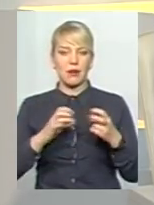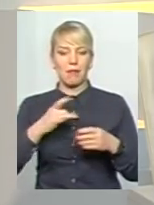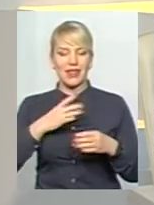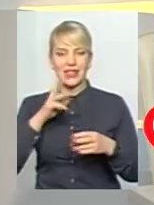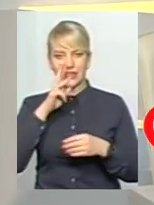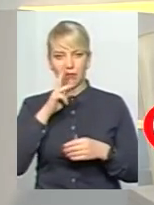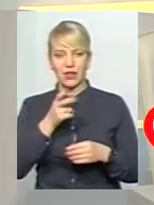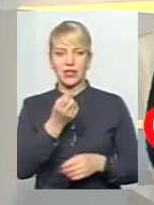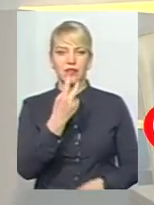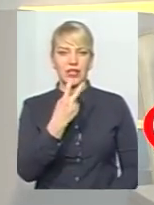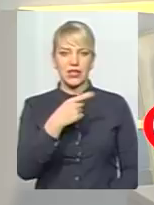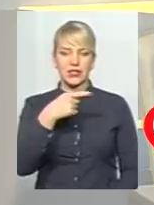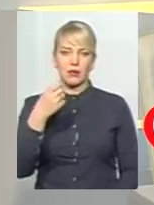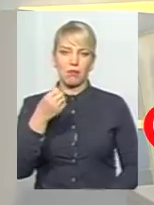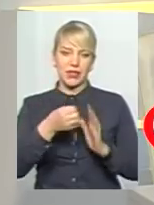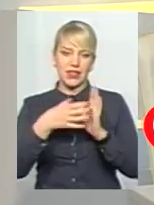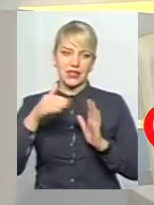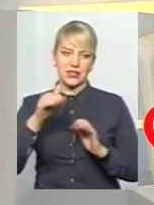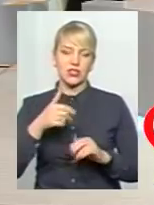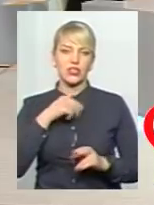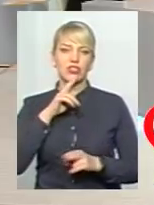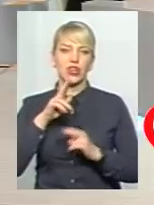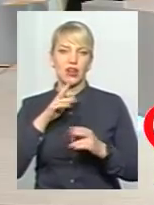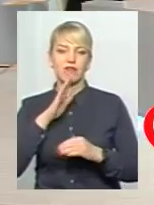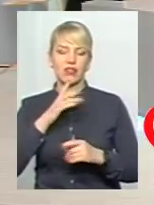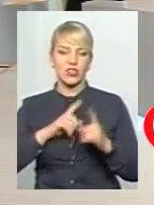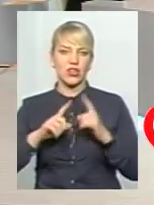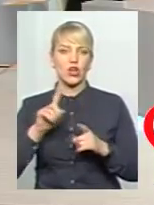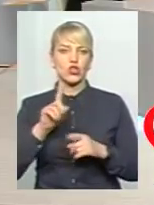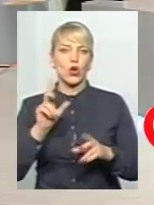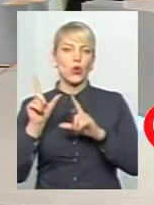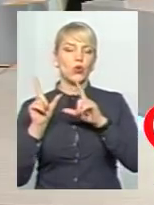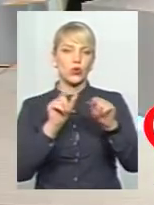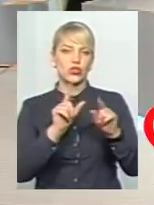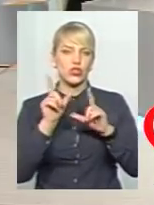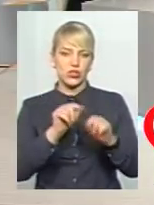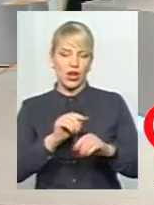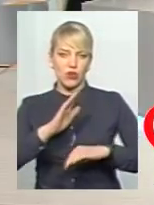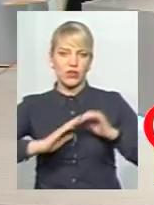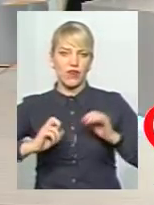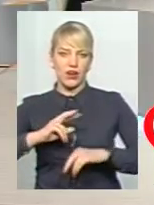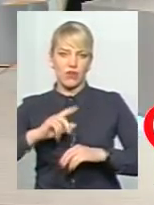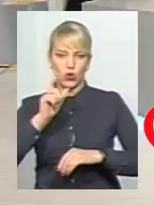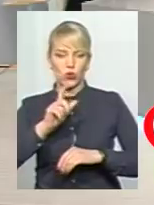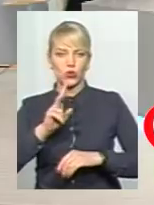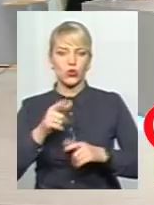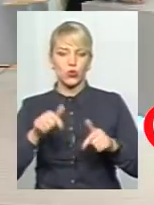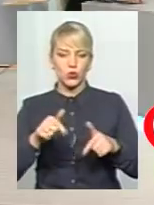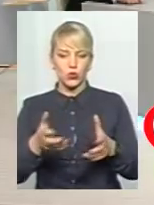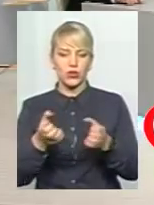-15 тисяч гривень, вони на наших нарадах жаліються про те, що виїжджає кваліфікована робоча сила, яка тут отримувала 12-15,